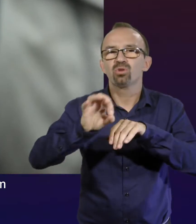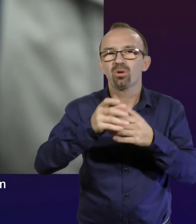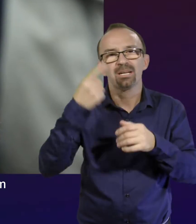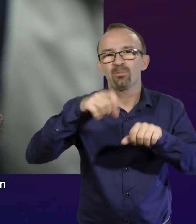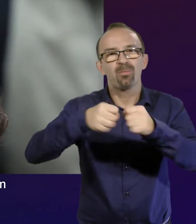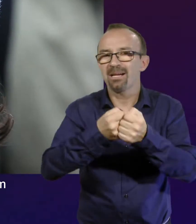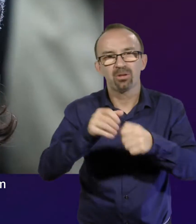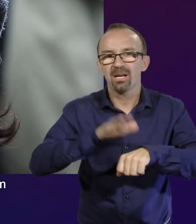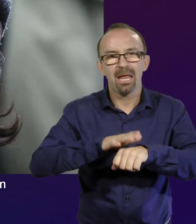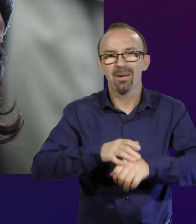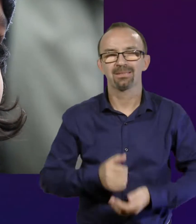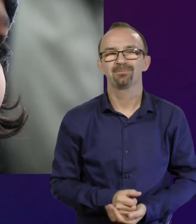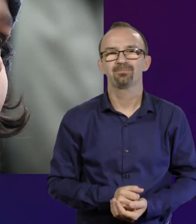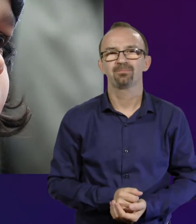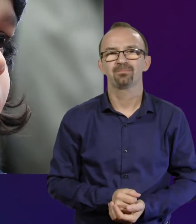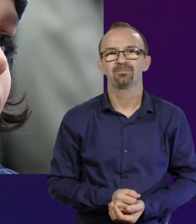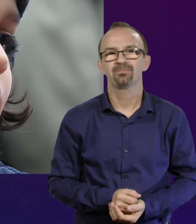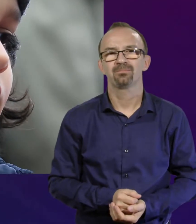tehát nem tudom eltörni vele a lábát.